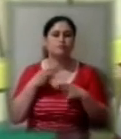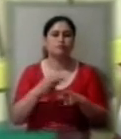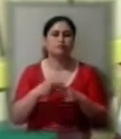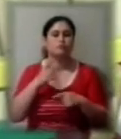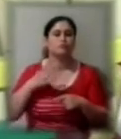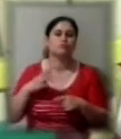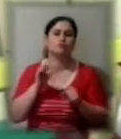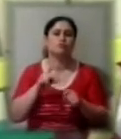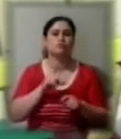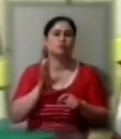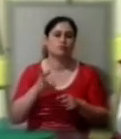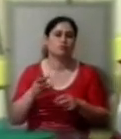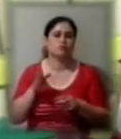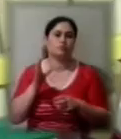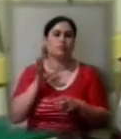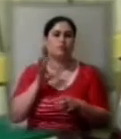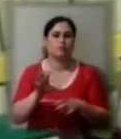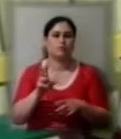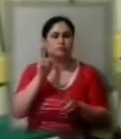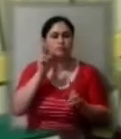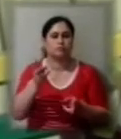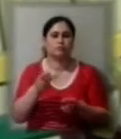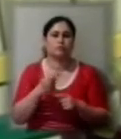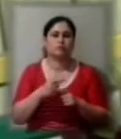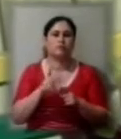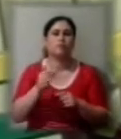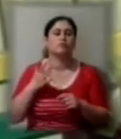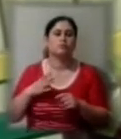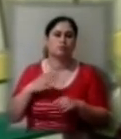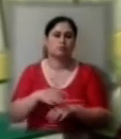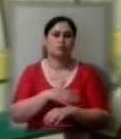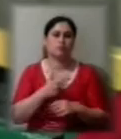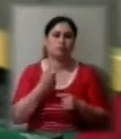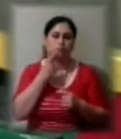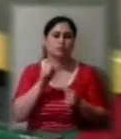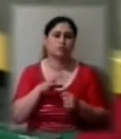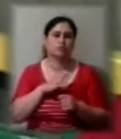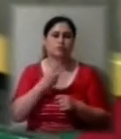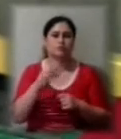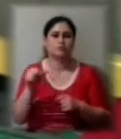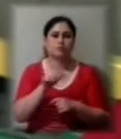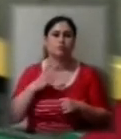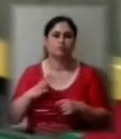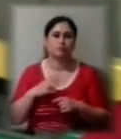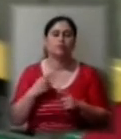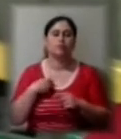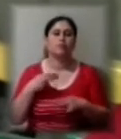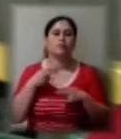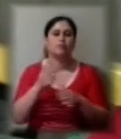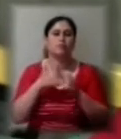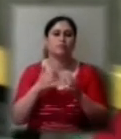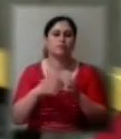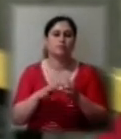їхати в тому напрямку. Як довго чекаєте?» «Чекаю, там хвилин 20». Приїхав до